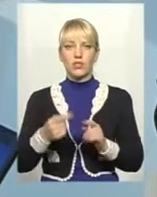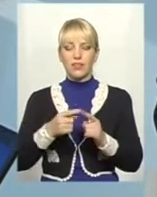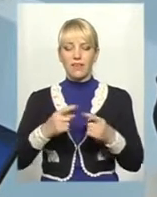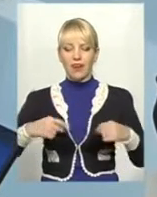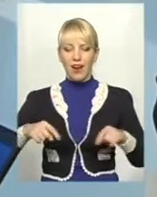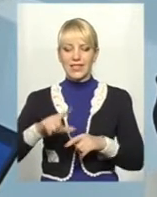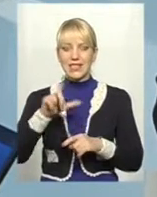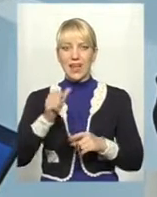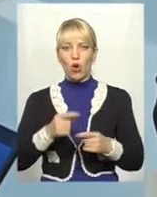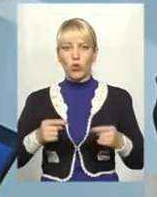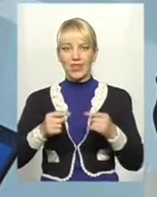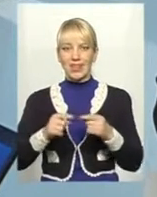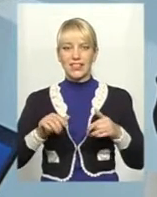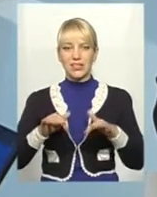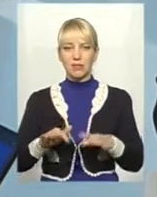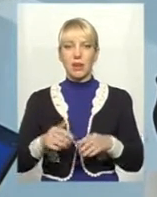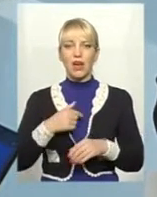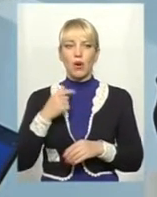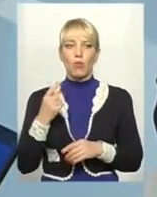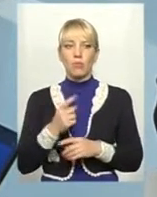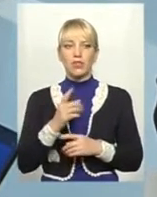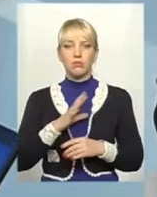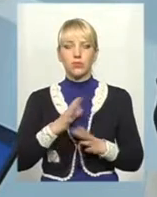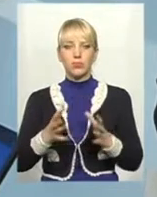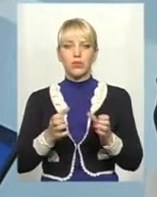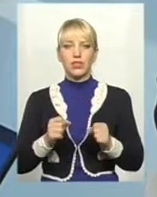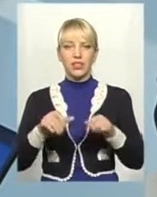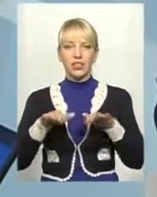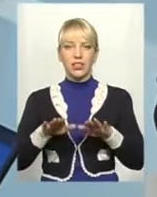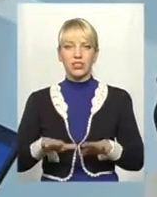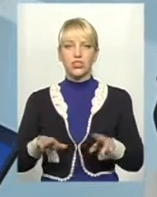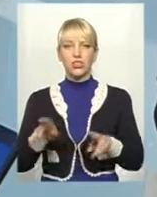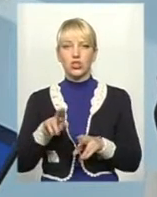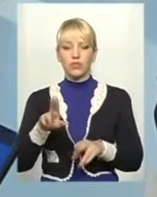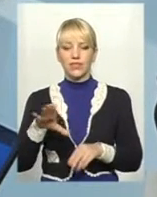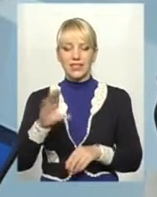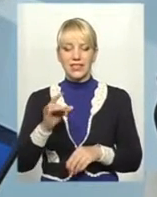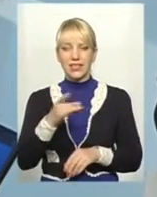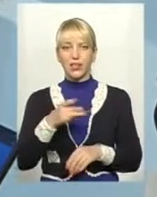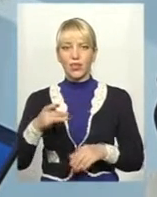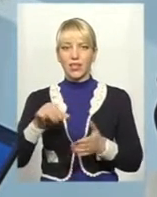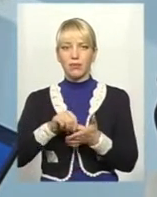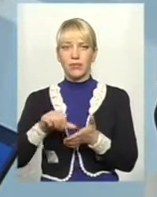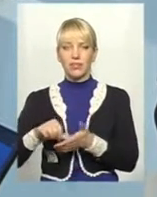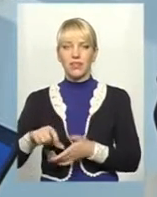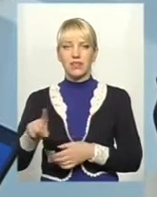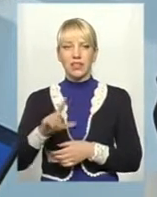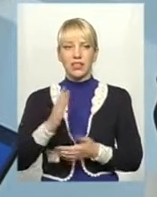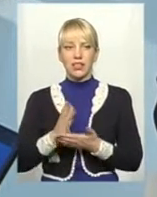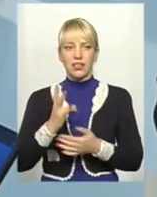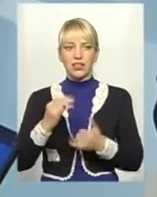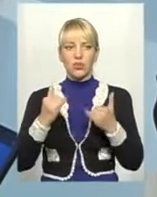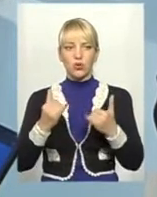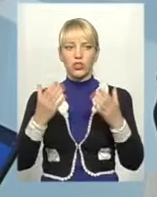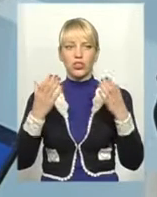-перше, було прийнято рішення, що всі регіональні представництва, які на сьогоднішній день є